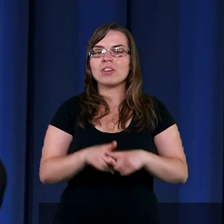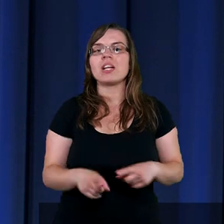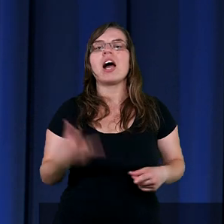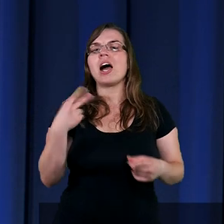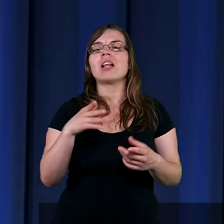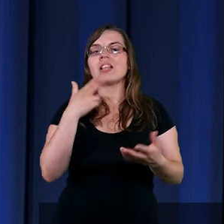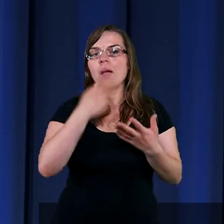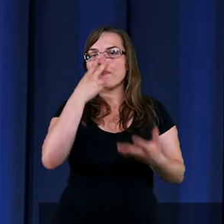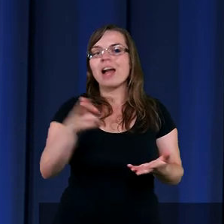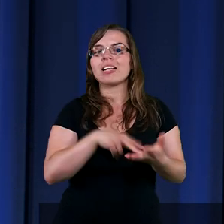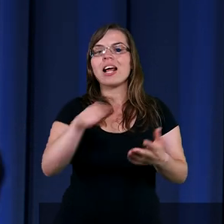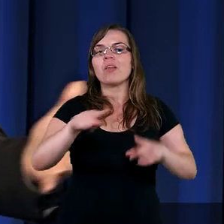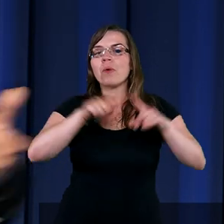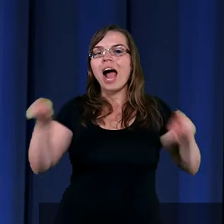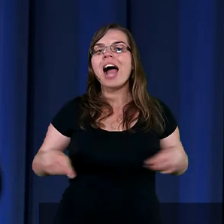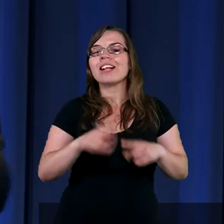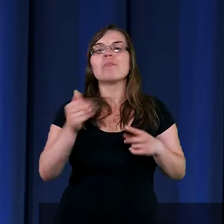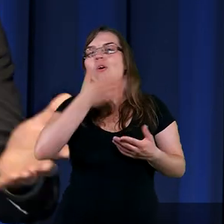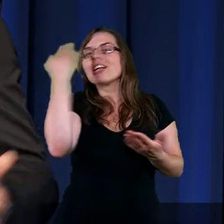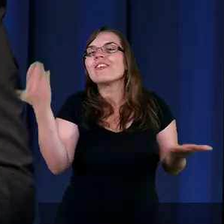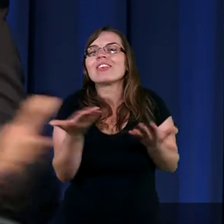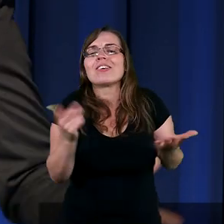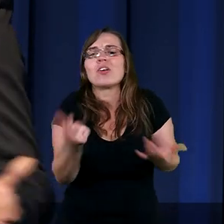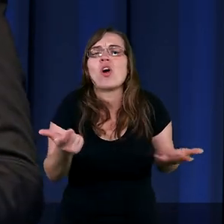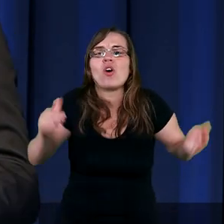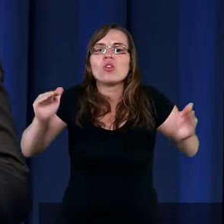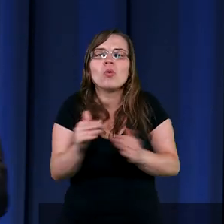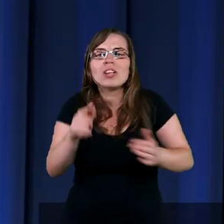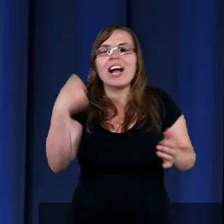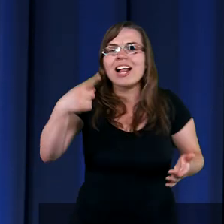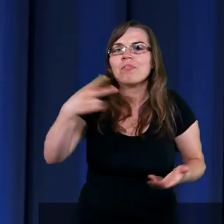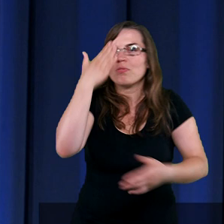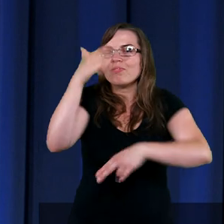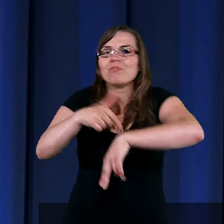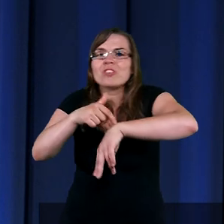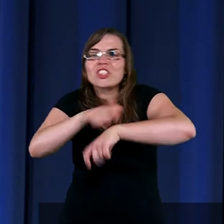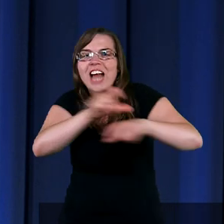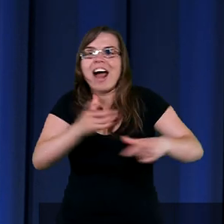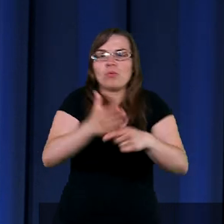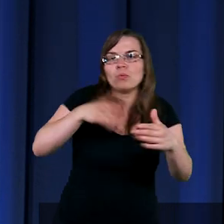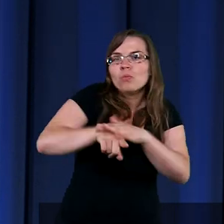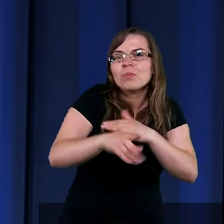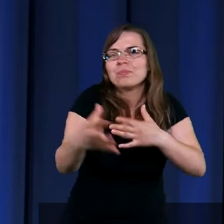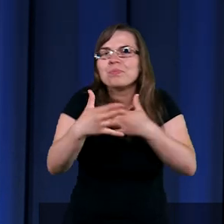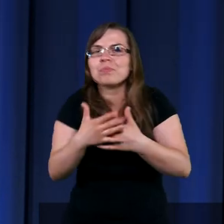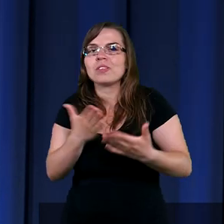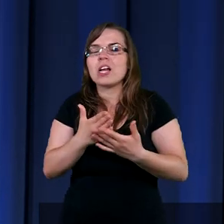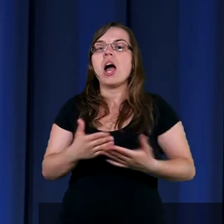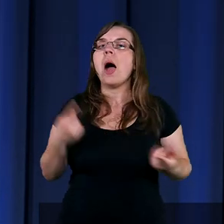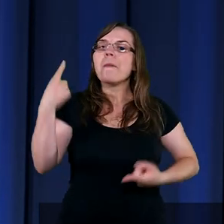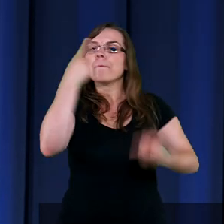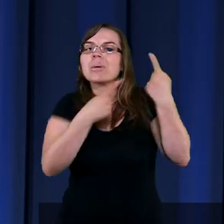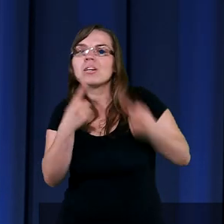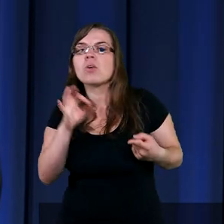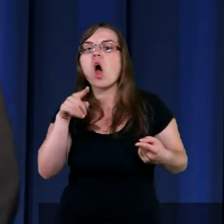Kochani, tak patrzę na tą, patrzę na kartkę, bo nie wiem, gdzie, nie wiem, co skrócić z tego kazania, bo czas ucieka. Wiecie, jak myślimy